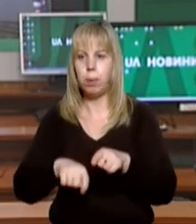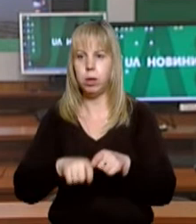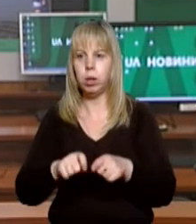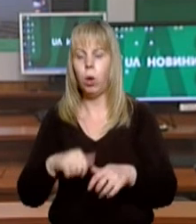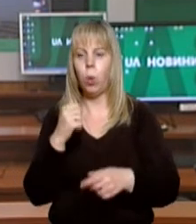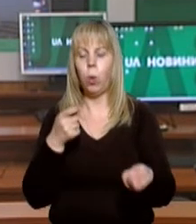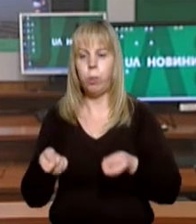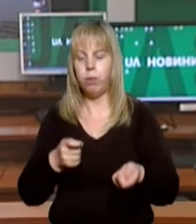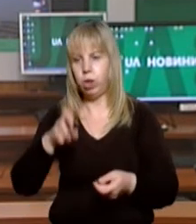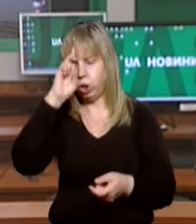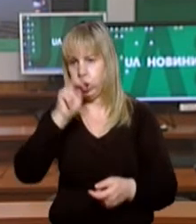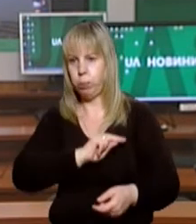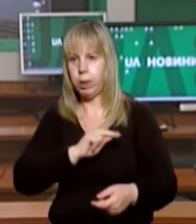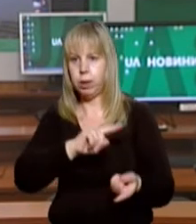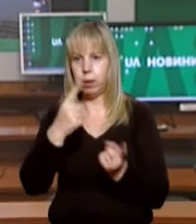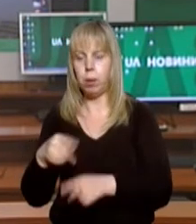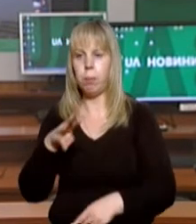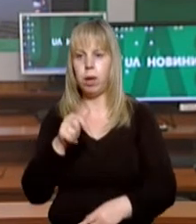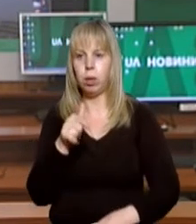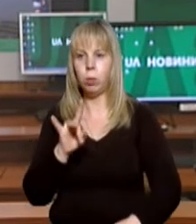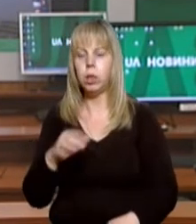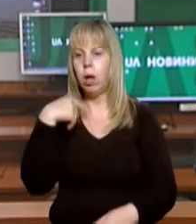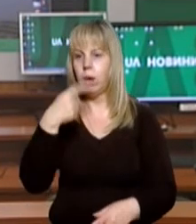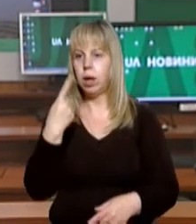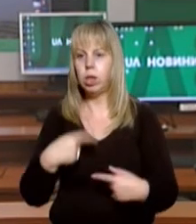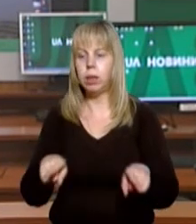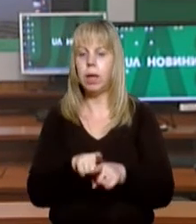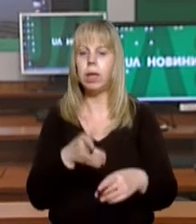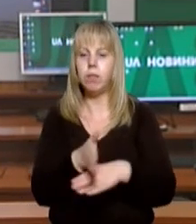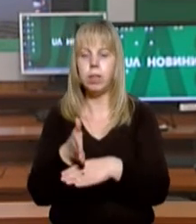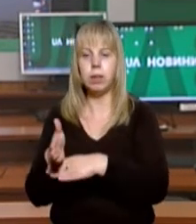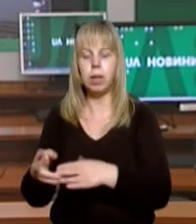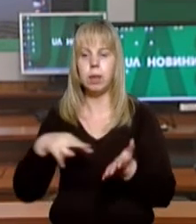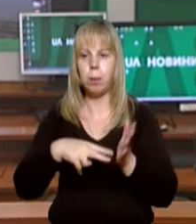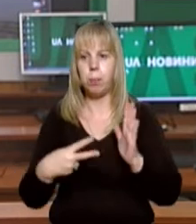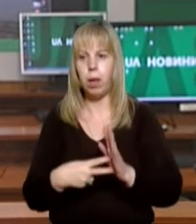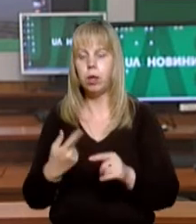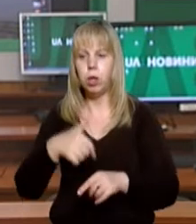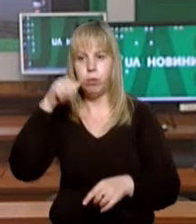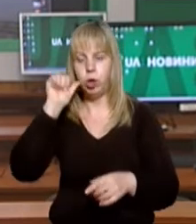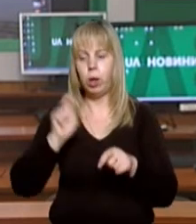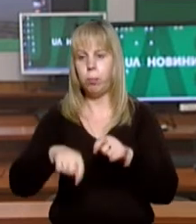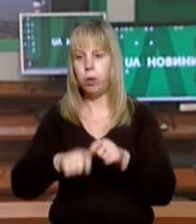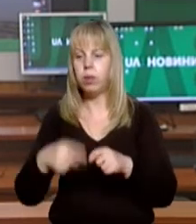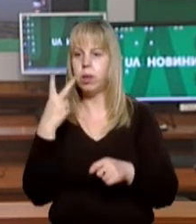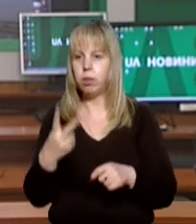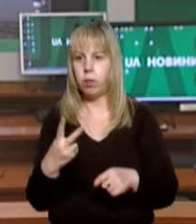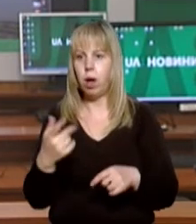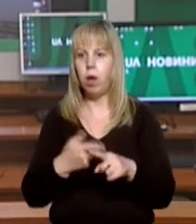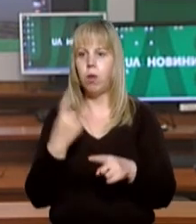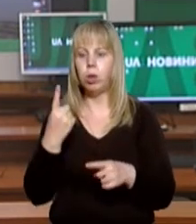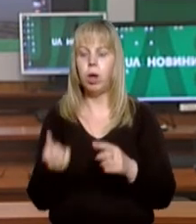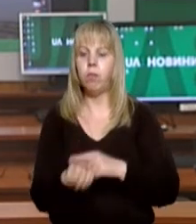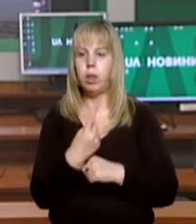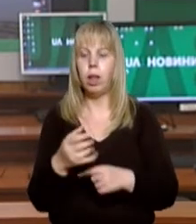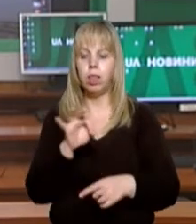управління держпраці на Закарпатті Мар'яна Гукс. Каже, такі візити є позаплановими. Учора перевірили два заклади, в одному